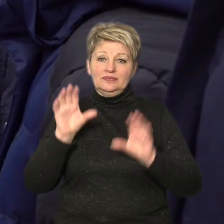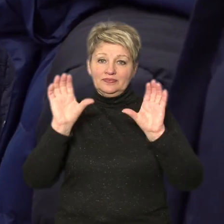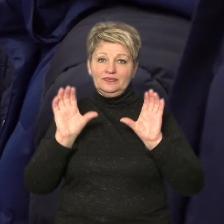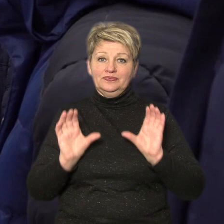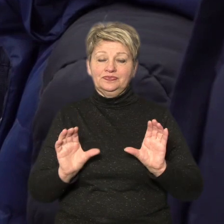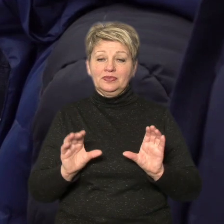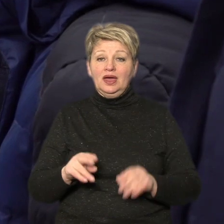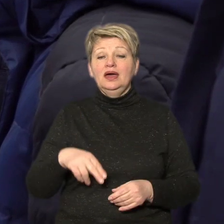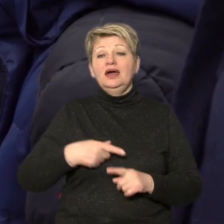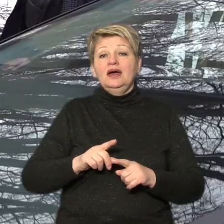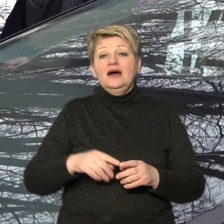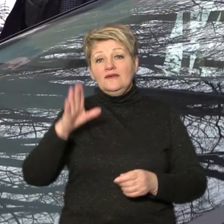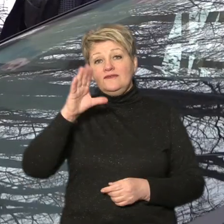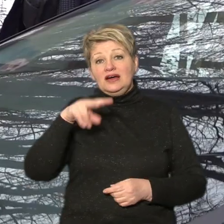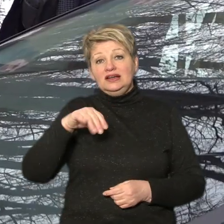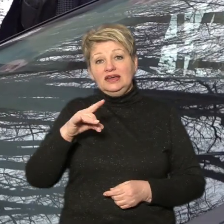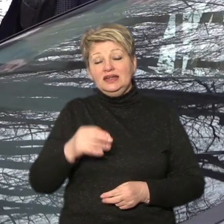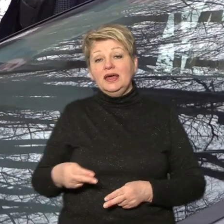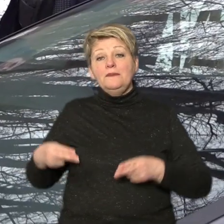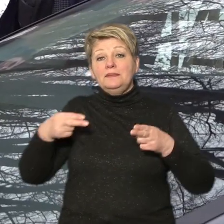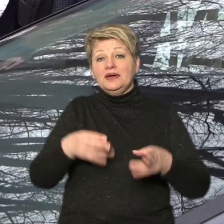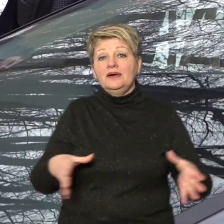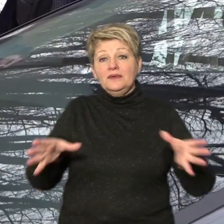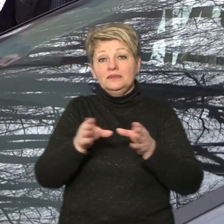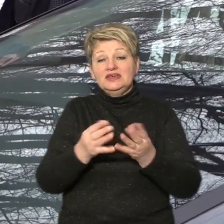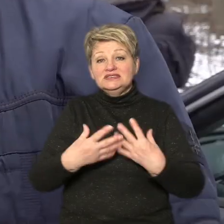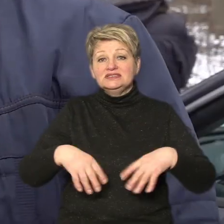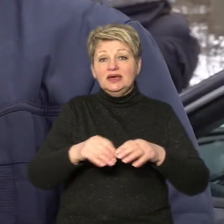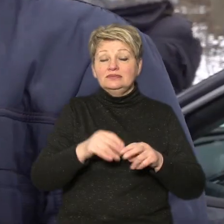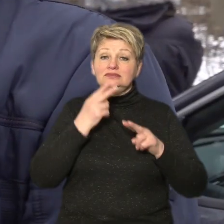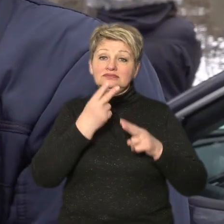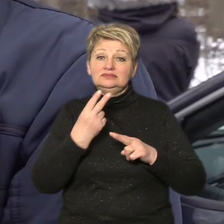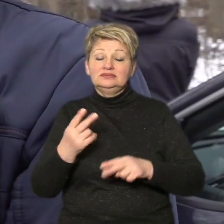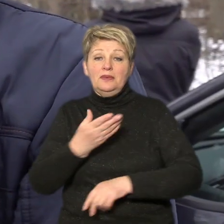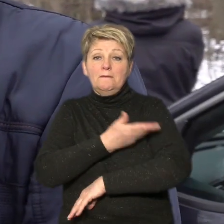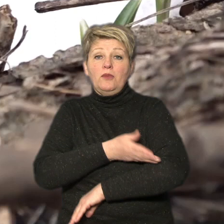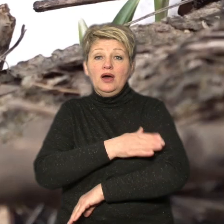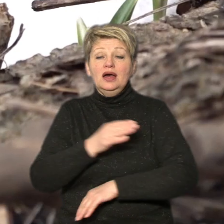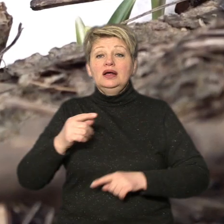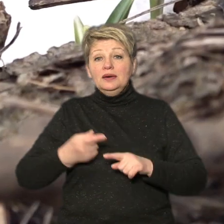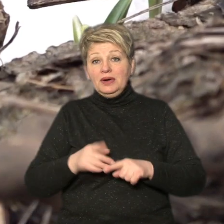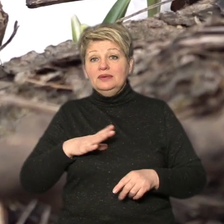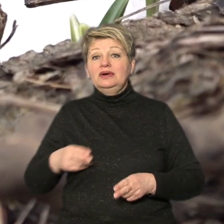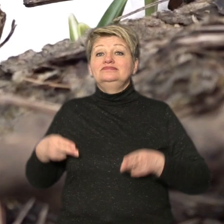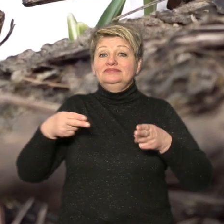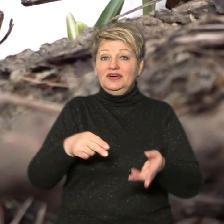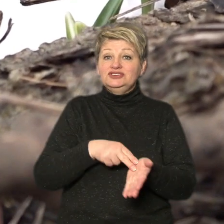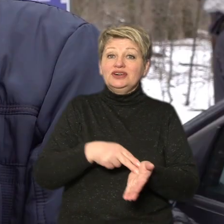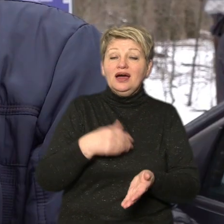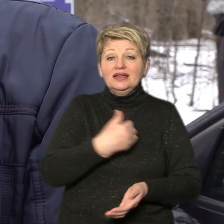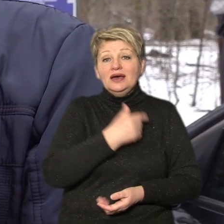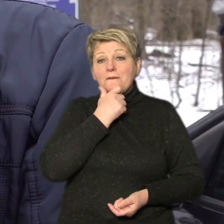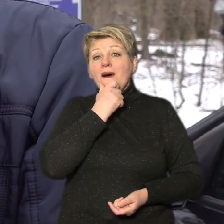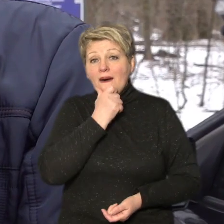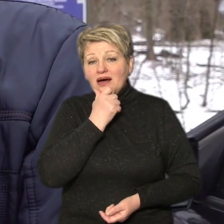Валерій разом із родиною приїхав поглянути на пісніжники з Полтавщини. Їхали по справах на Черкаси, хотілося б подивитися, але